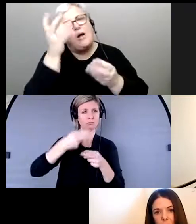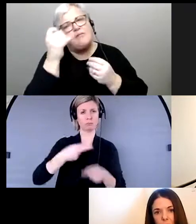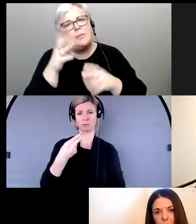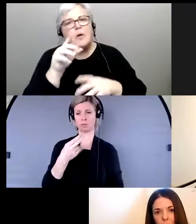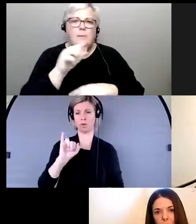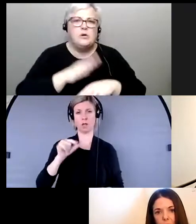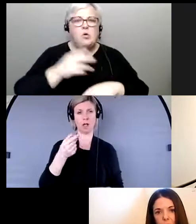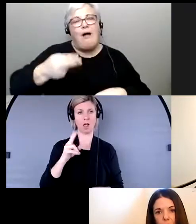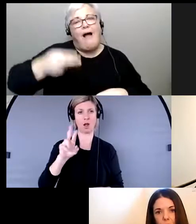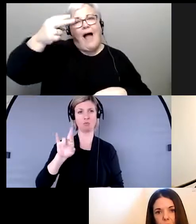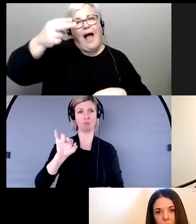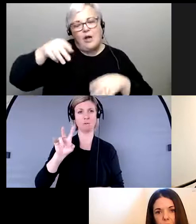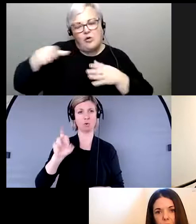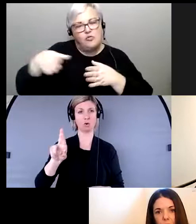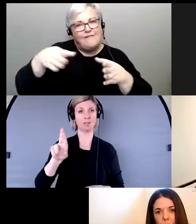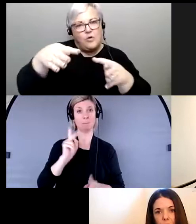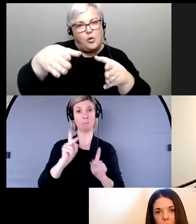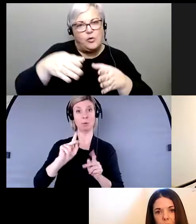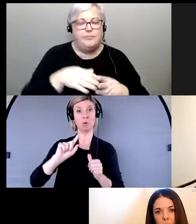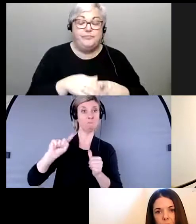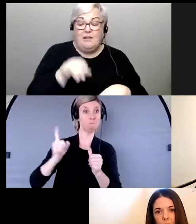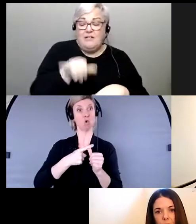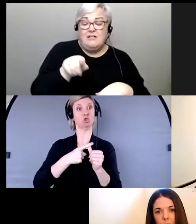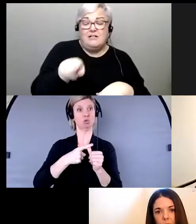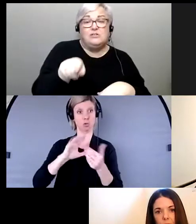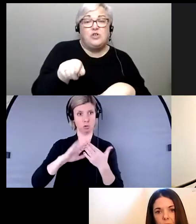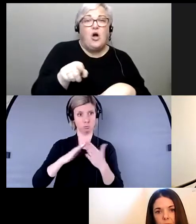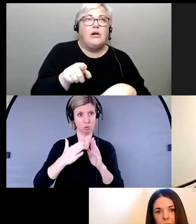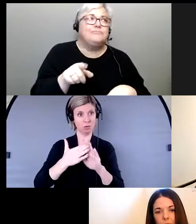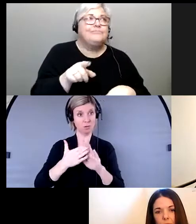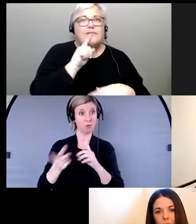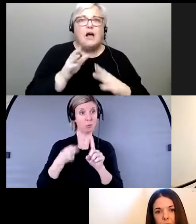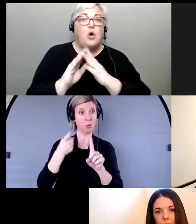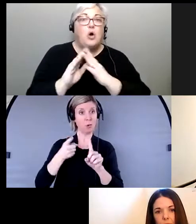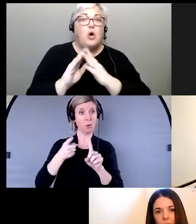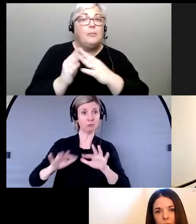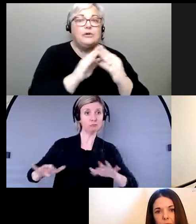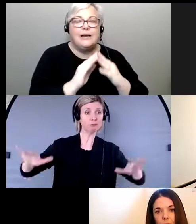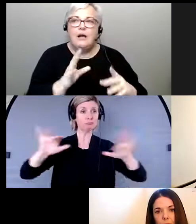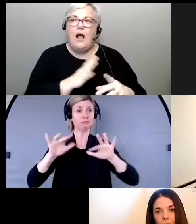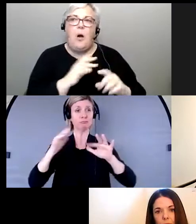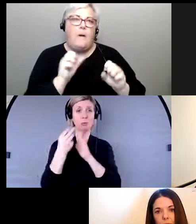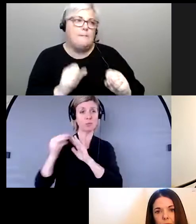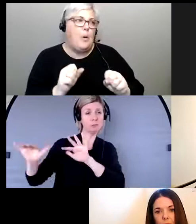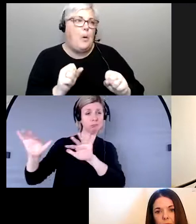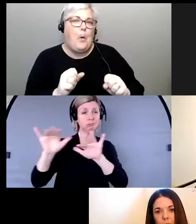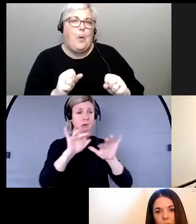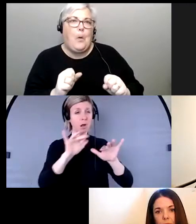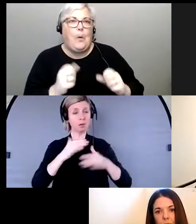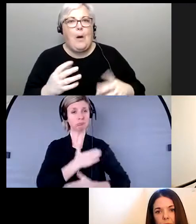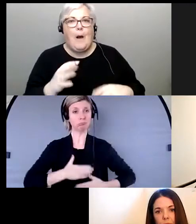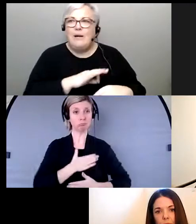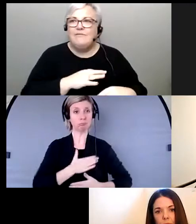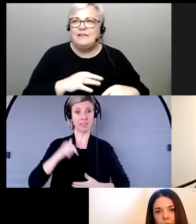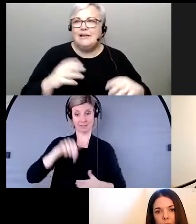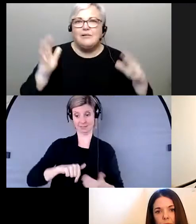de High River. High River, c'est une communauté où les gens ont l'occasion de profiter de la nature.